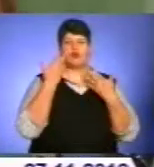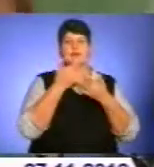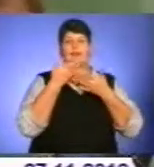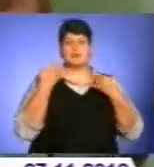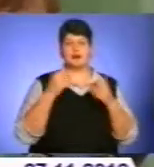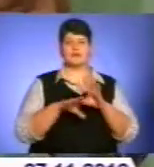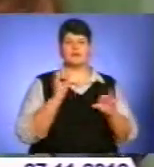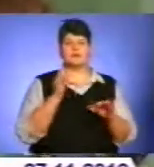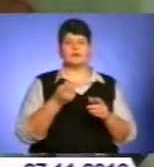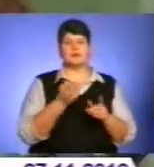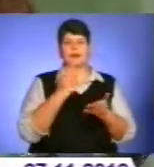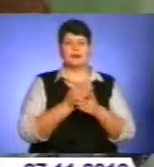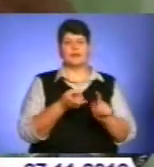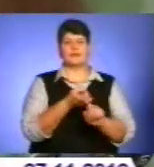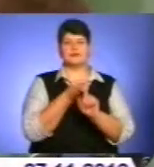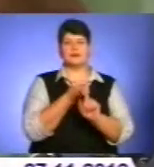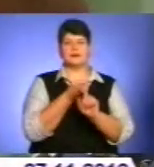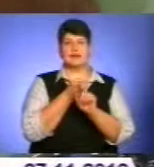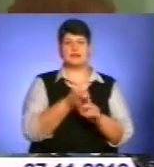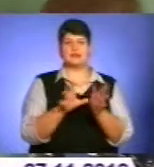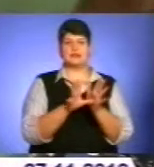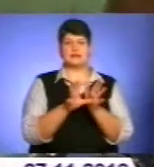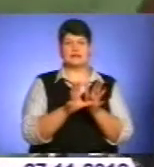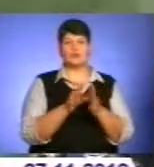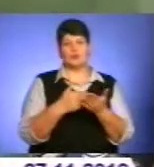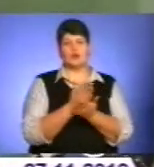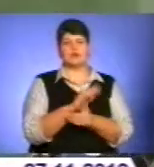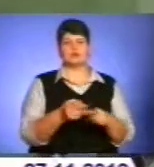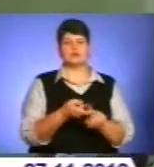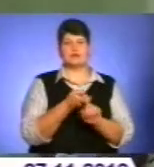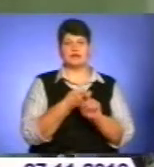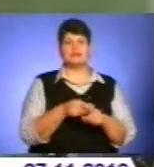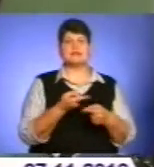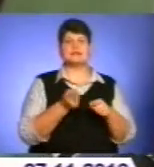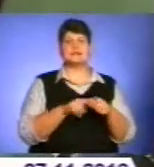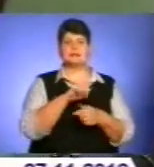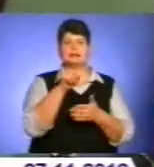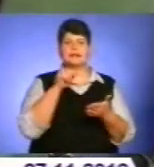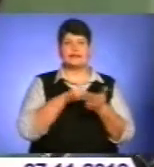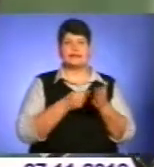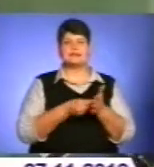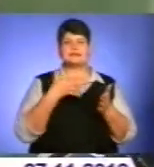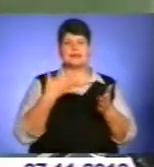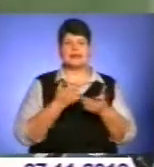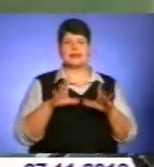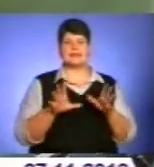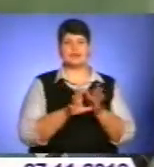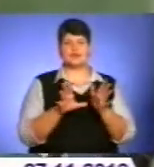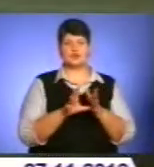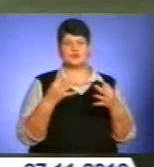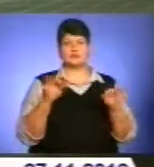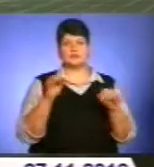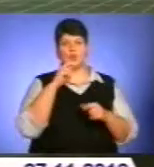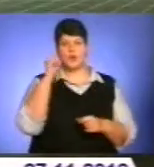альтернативи, ви маєте залежність. Енергетичну, а отже політичну залежність. Тому це питання ціни енергетичної незалежності